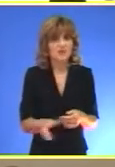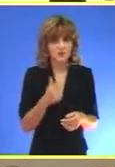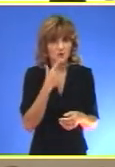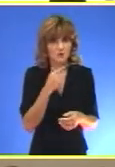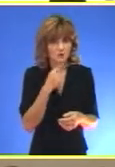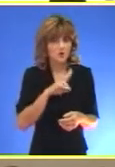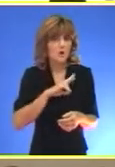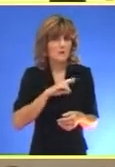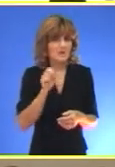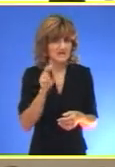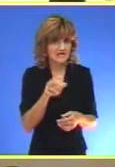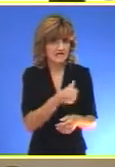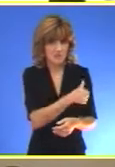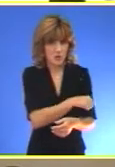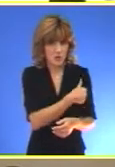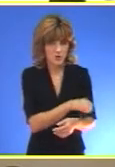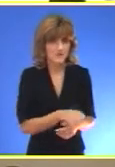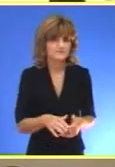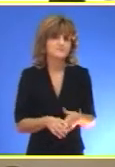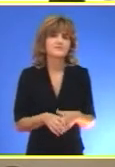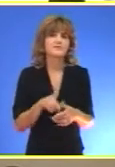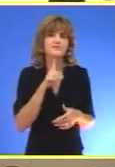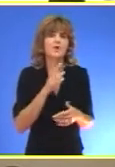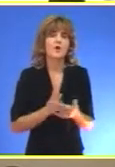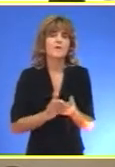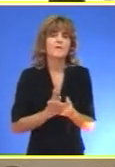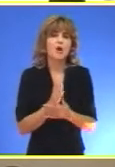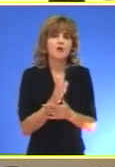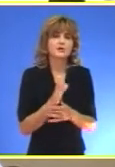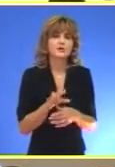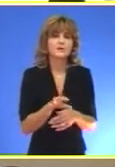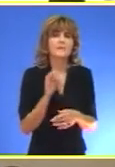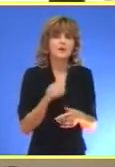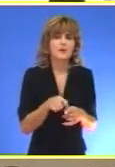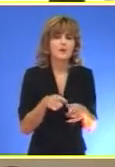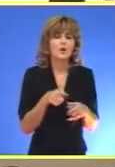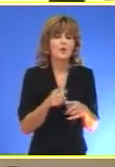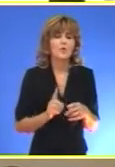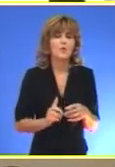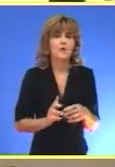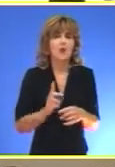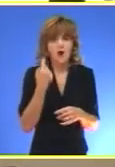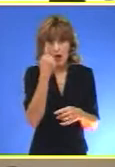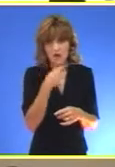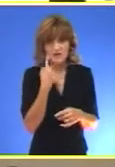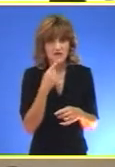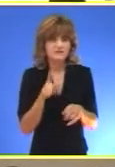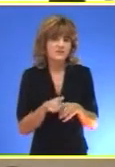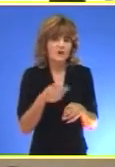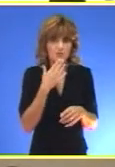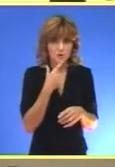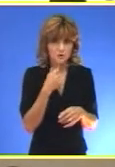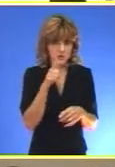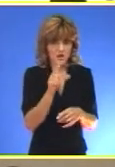navršilo 13 godina I položilo prijem u odrasle religijosne muškarce